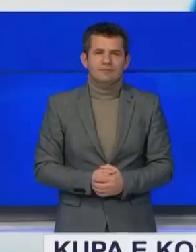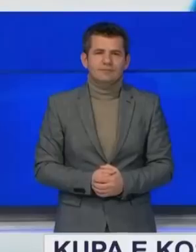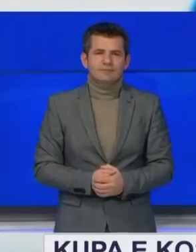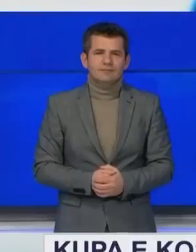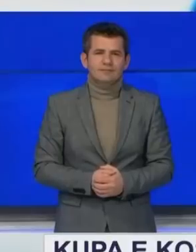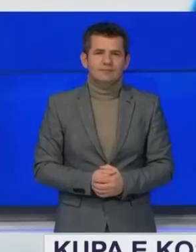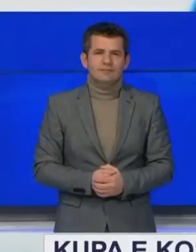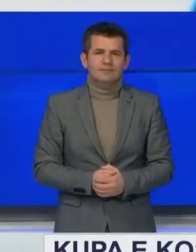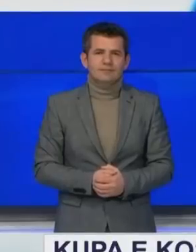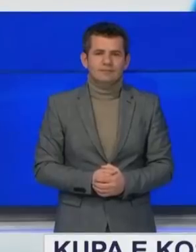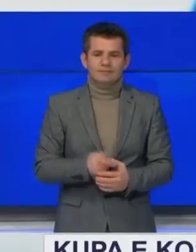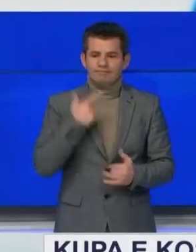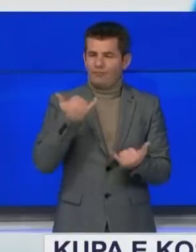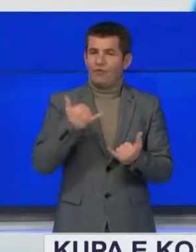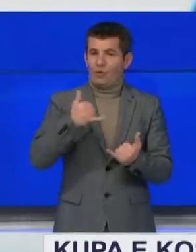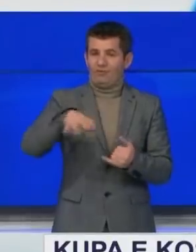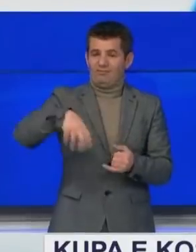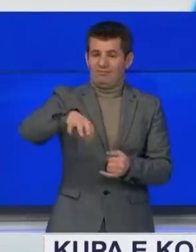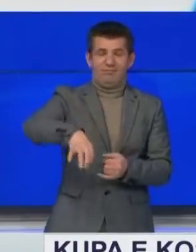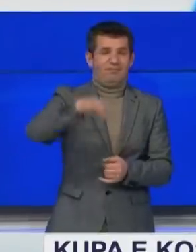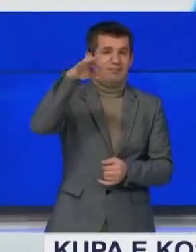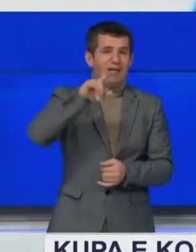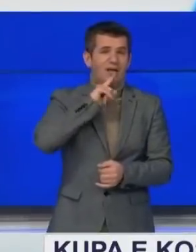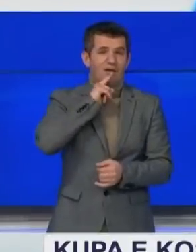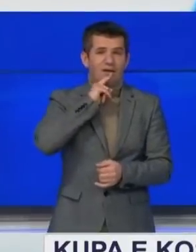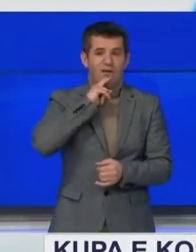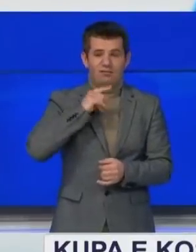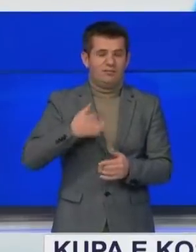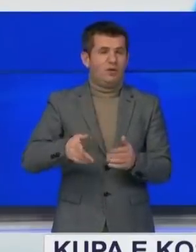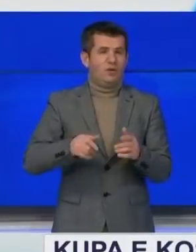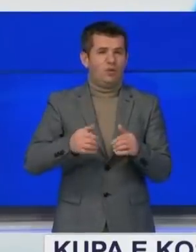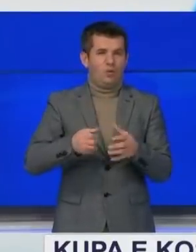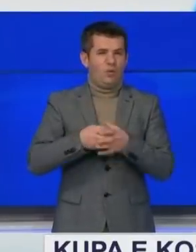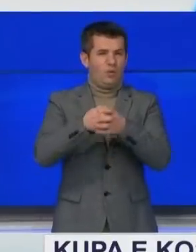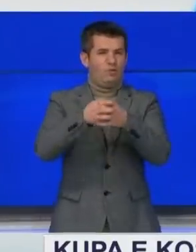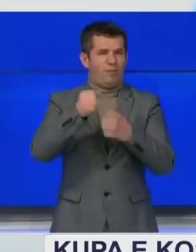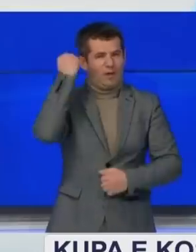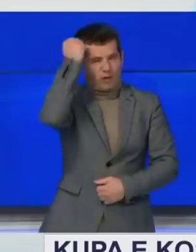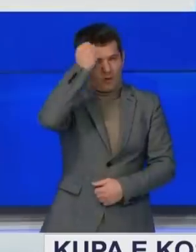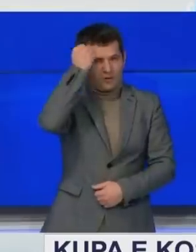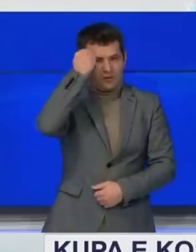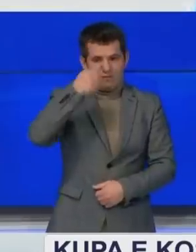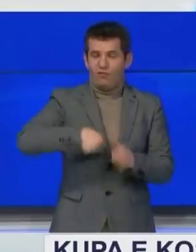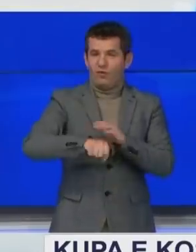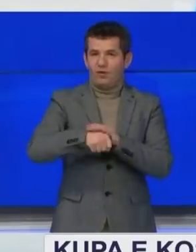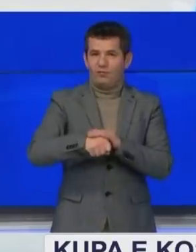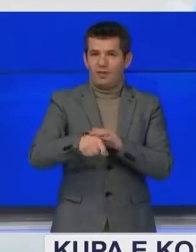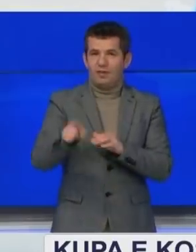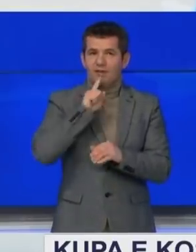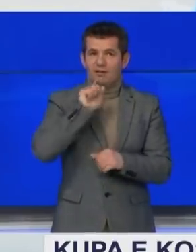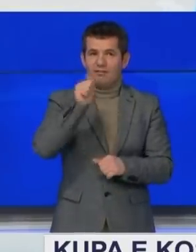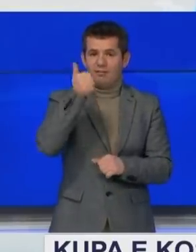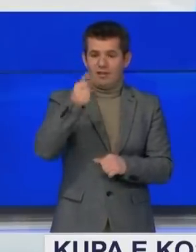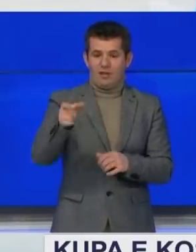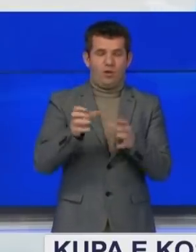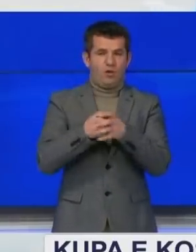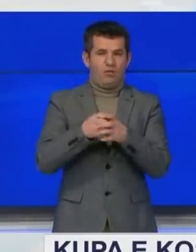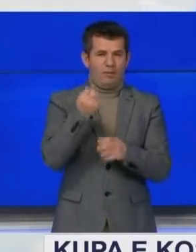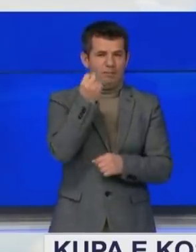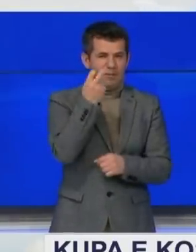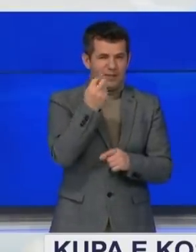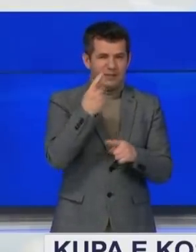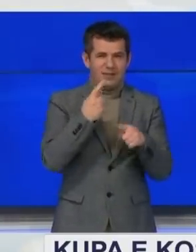Së dështhedu shorti për ndeshjet qerek finalit të kupës së Kosovës në futbol. Takimi kryesor në këtë fas dhe të luet mes